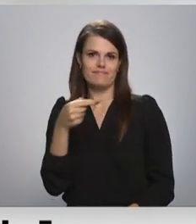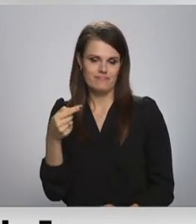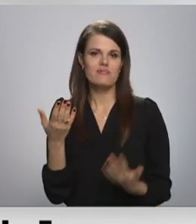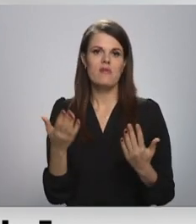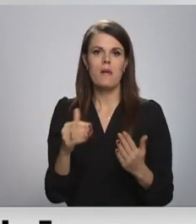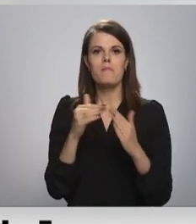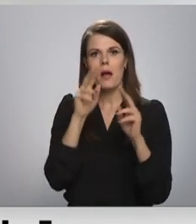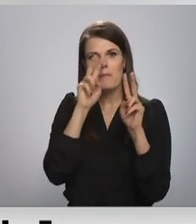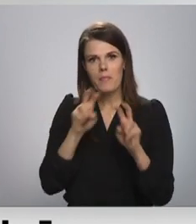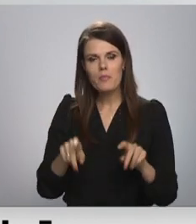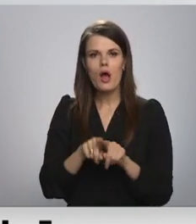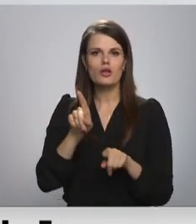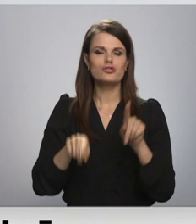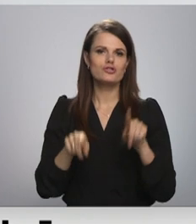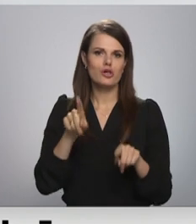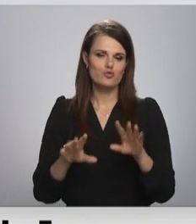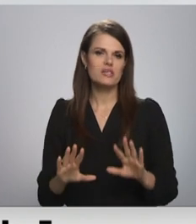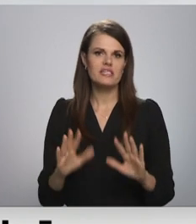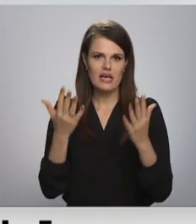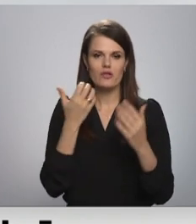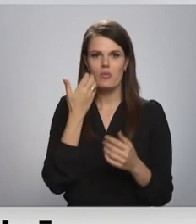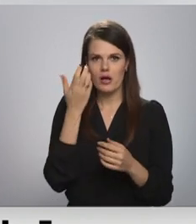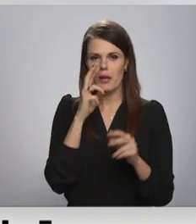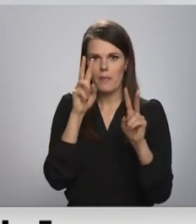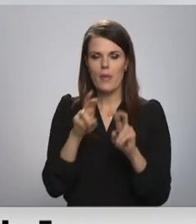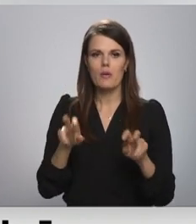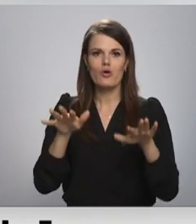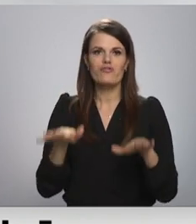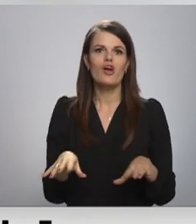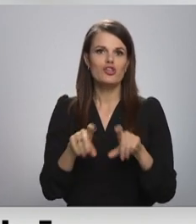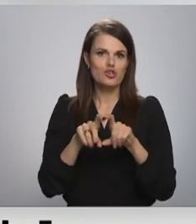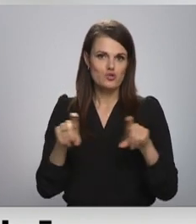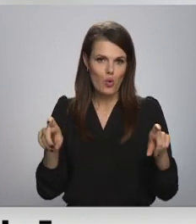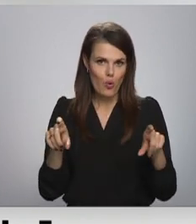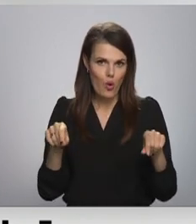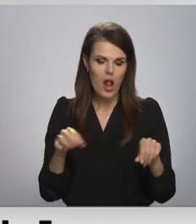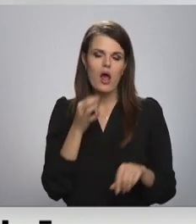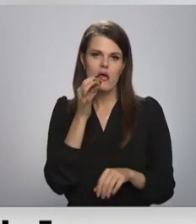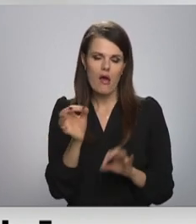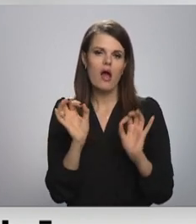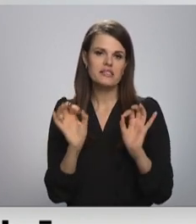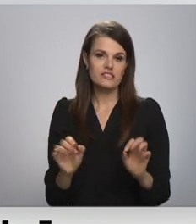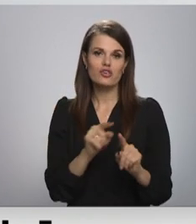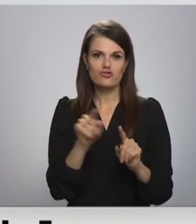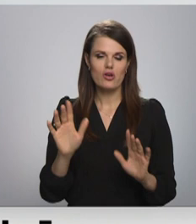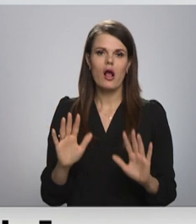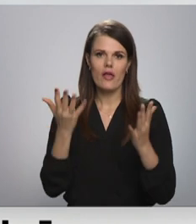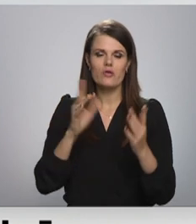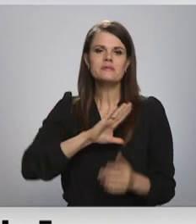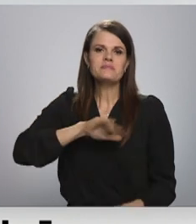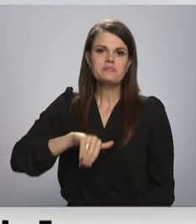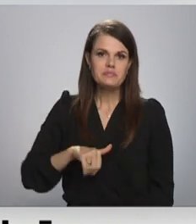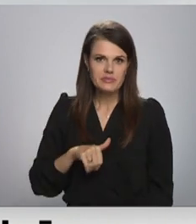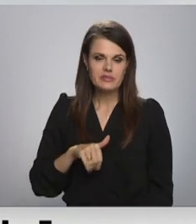mājās, gan atsevišķos gadījumos arī testu veicot skolā. Un jāsaka, ka šie gadījumi arī pēc tam